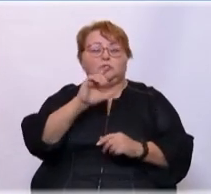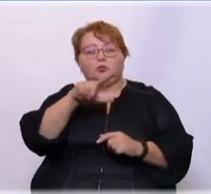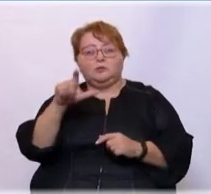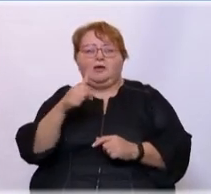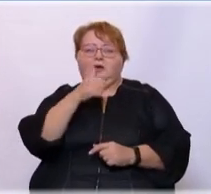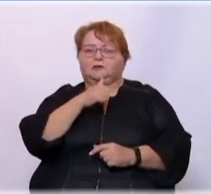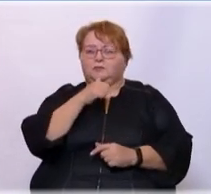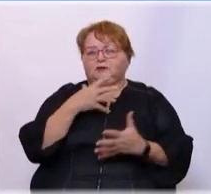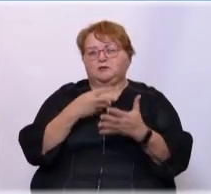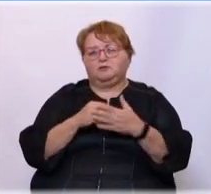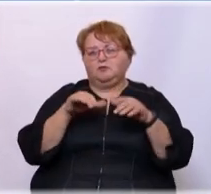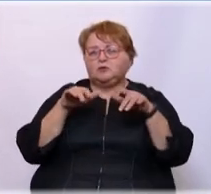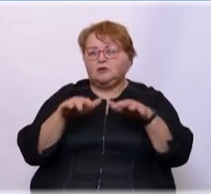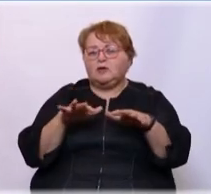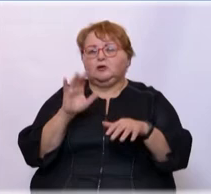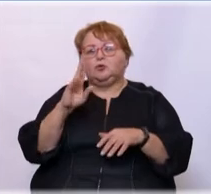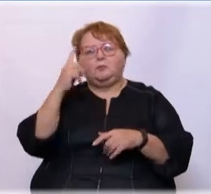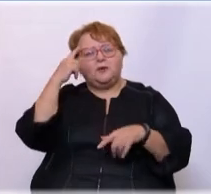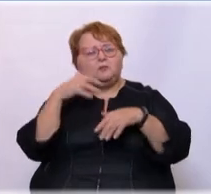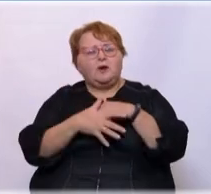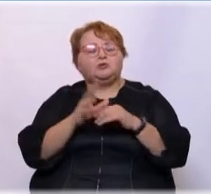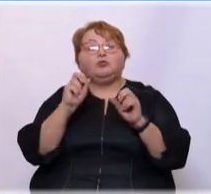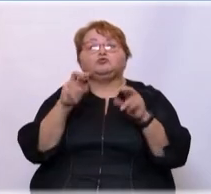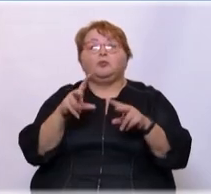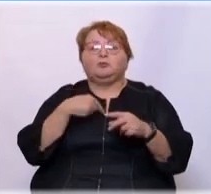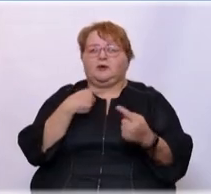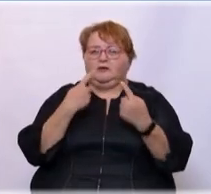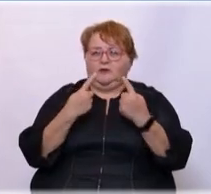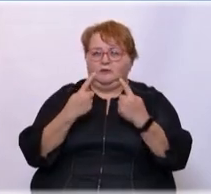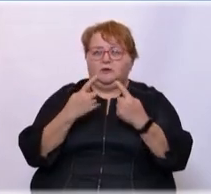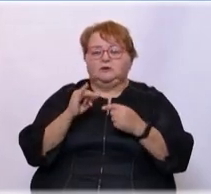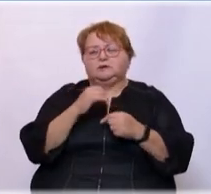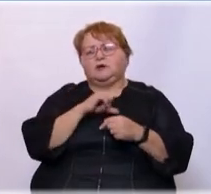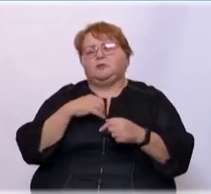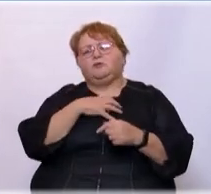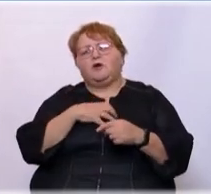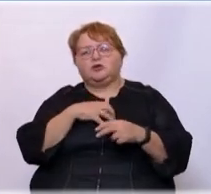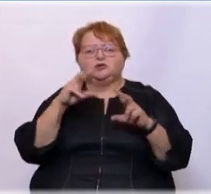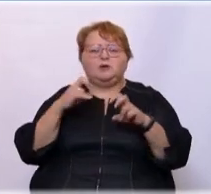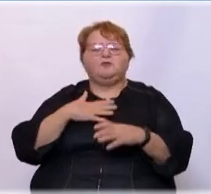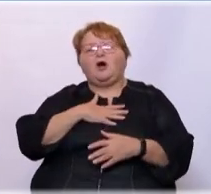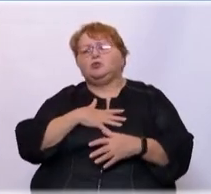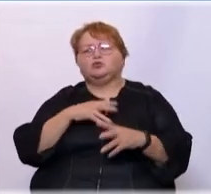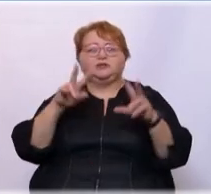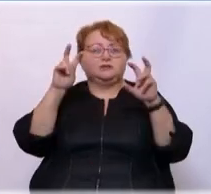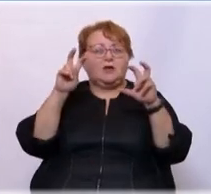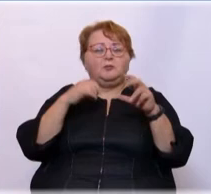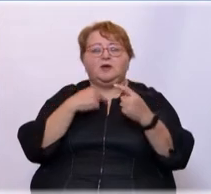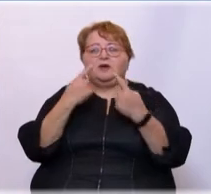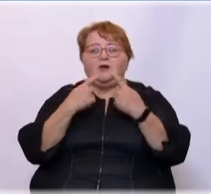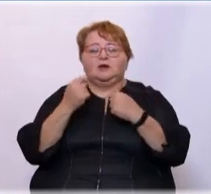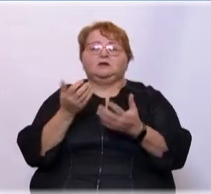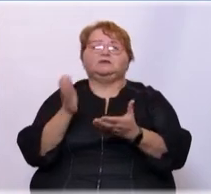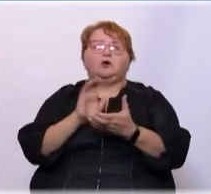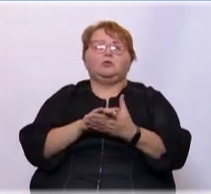экспертами своего дела, с теми, кто понимают, о чем говорят. На самые актуальные темы и волнующие говорим, но и знакомство